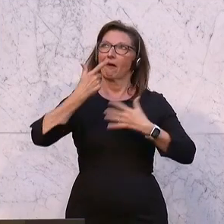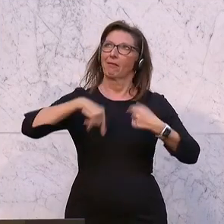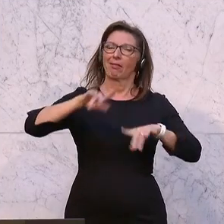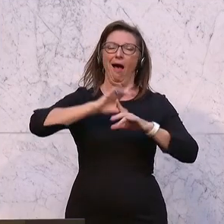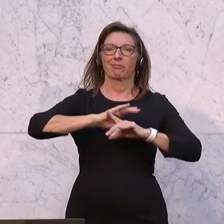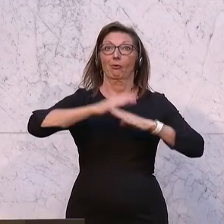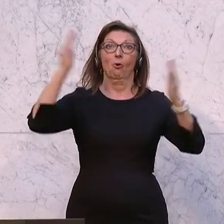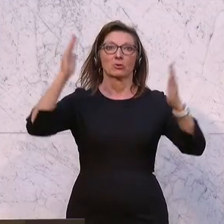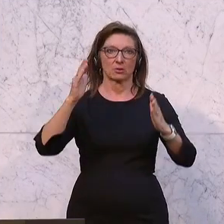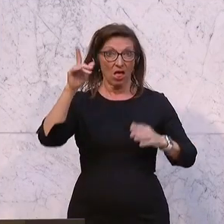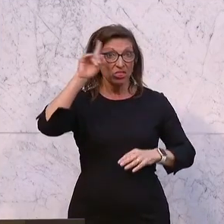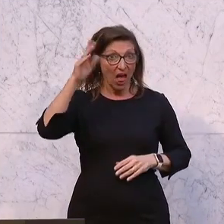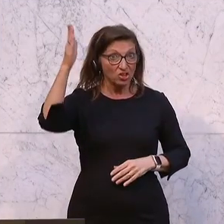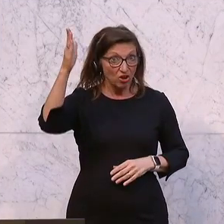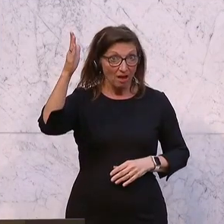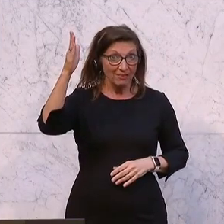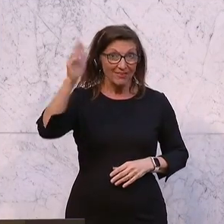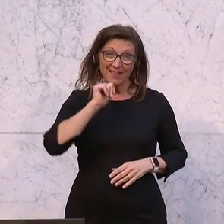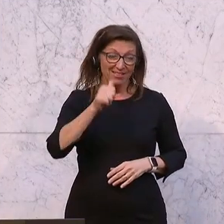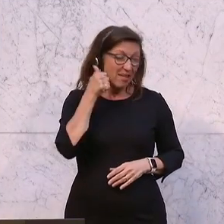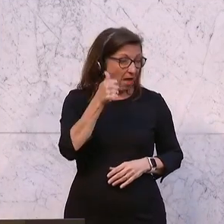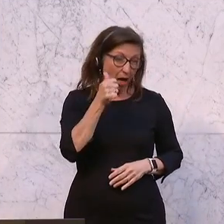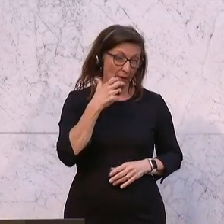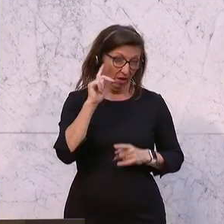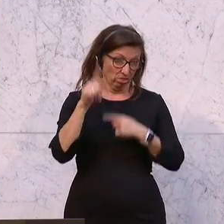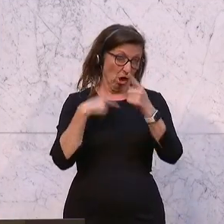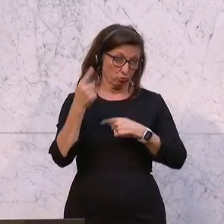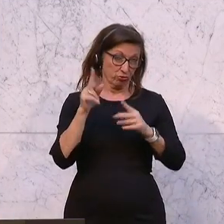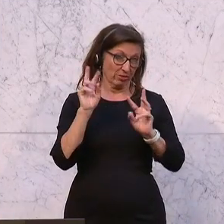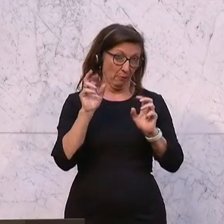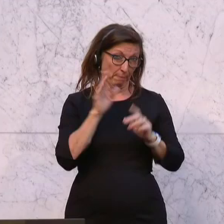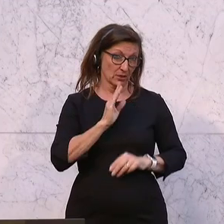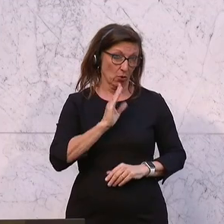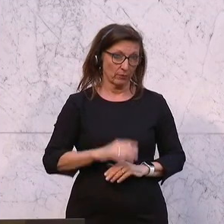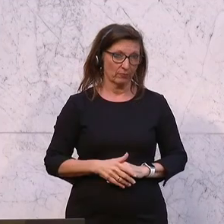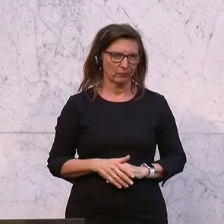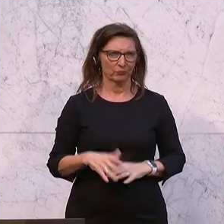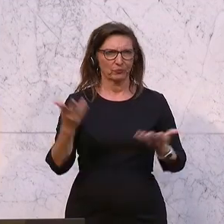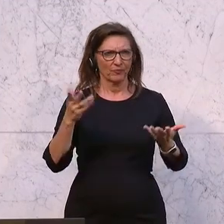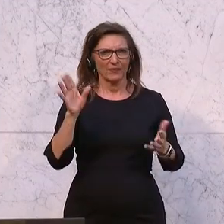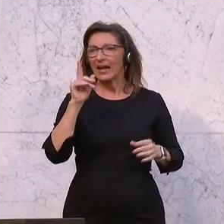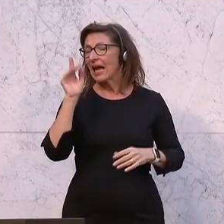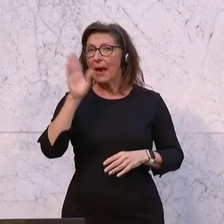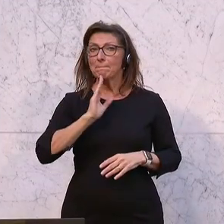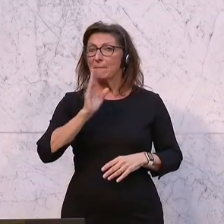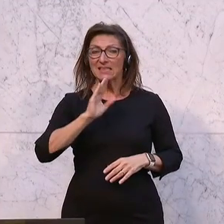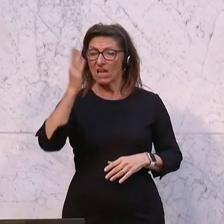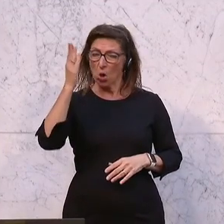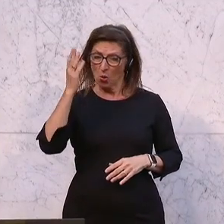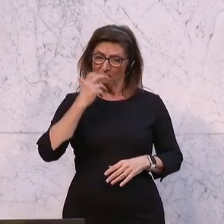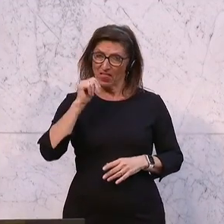Ich möchte mit Deutschland zu keiner Minute tauschen, was die Pensionshöhen anbelangt.